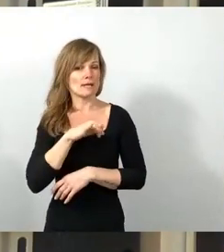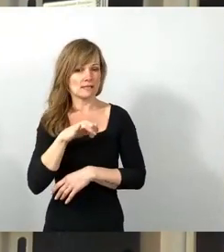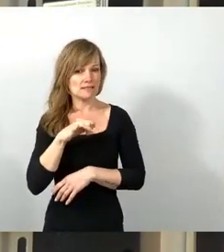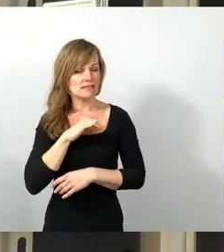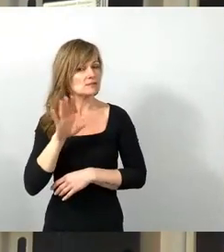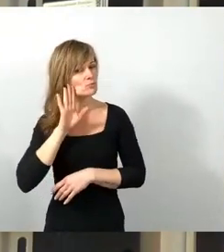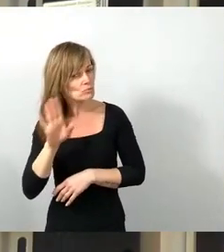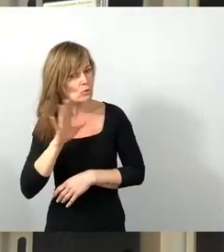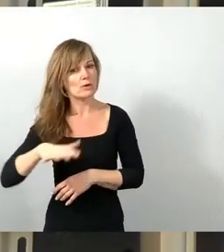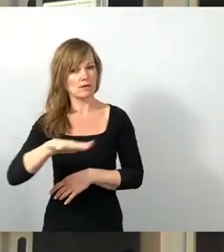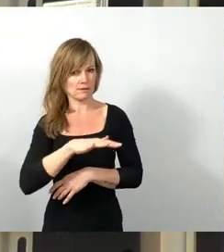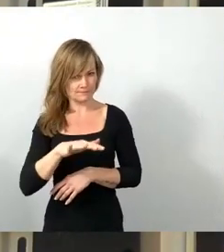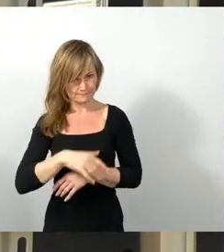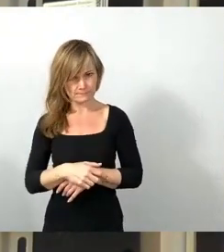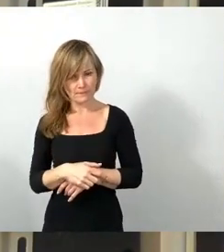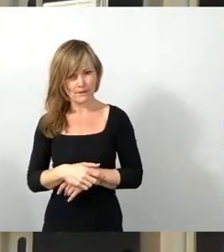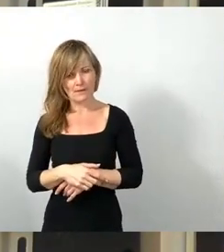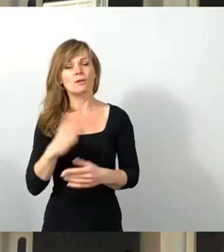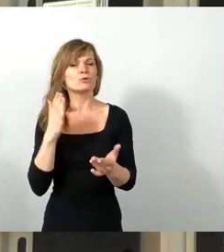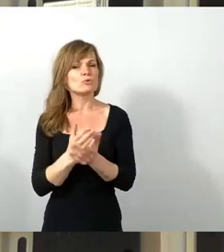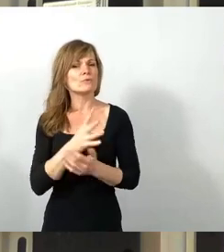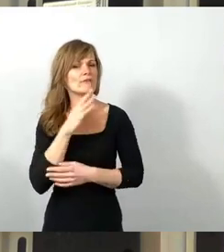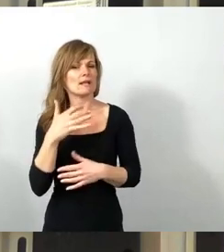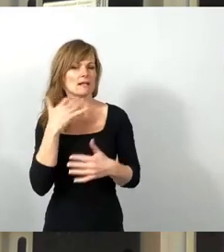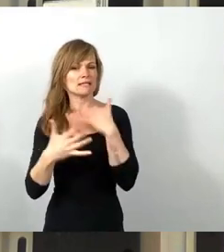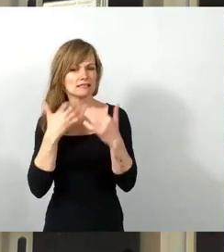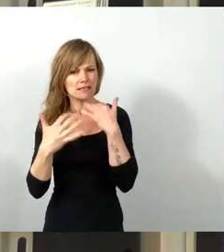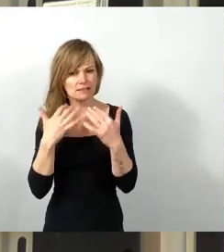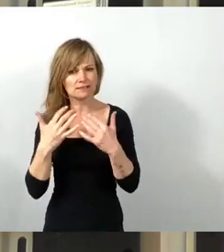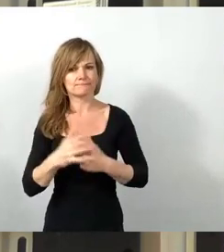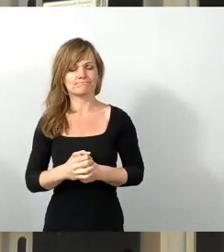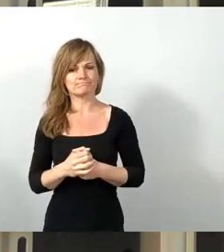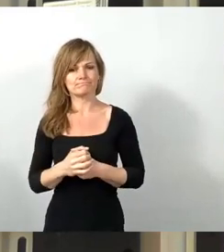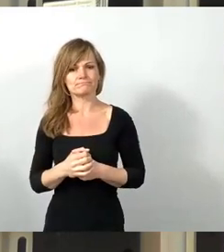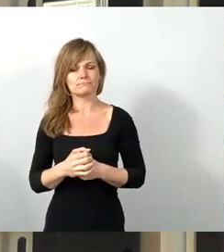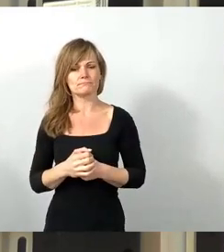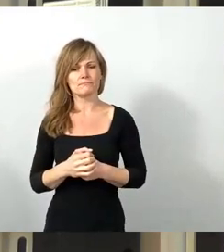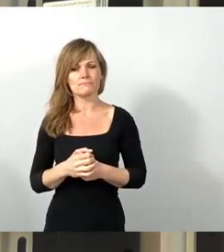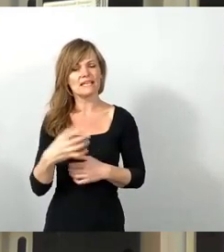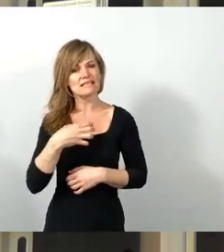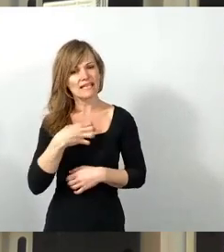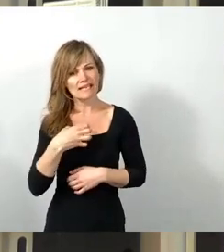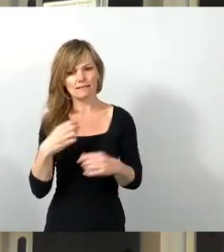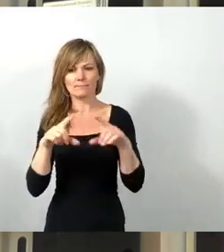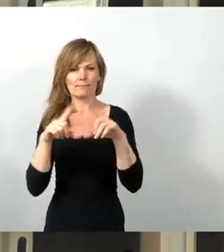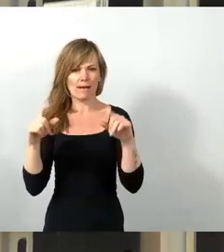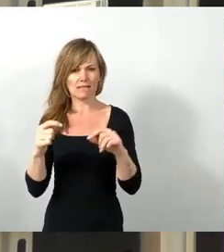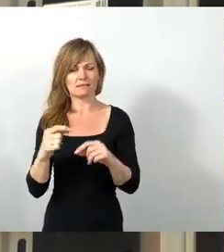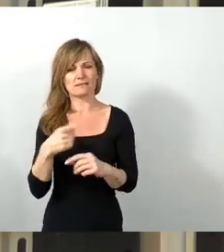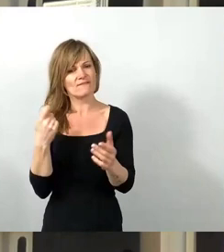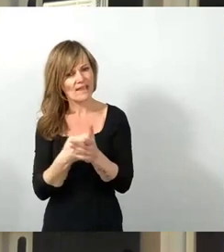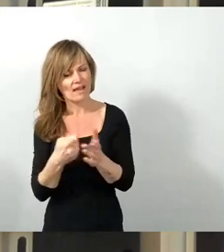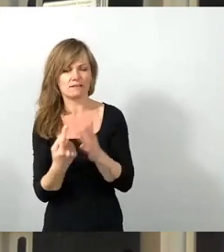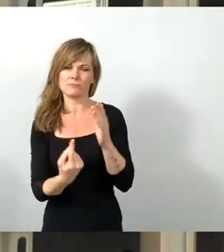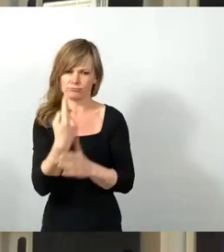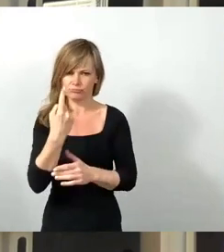Ja, es wurde jetzt schon eine ganze Menge gesagt zum Wert des Dresdenpasses und auch zu dem Angebot, den wir als